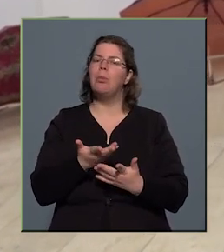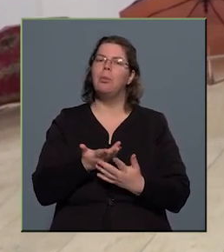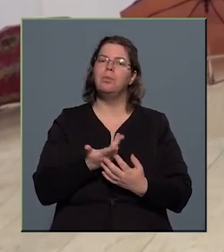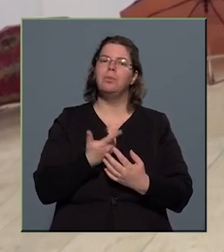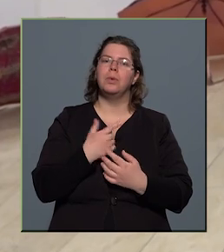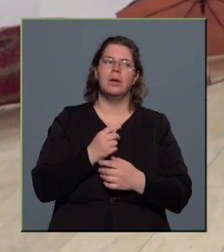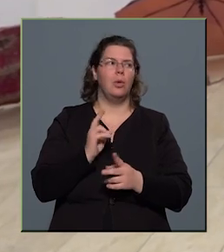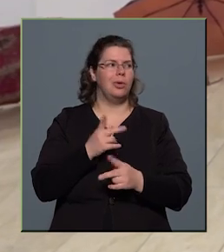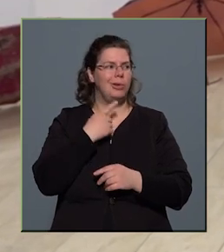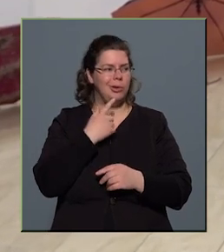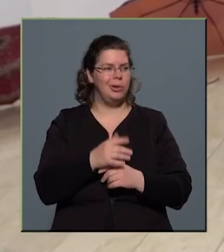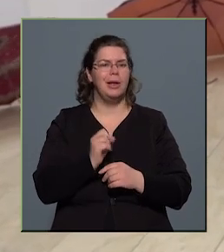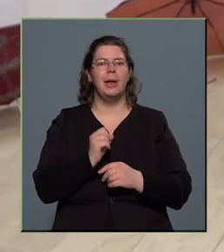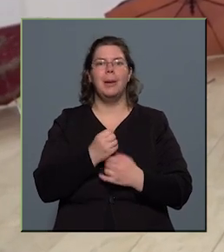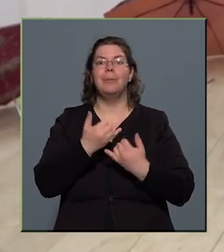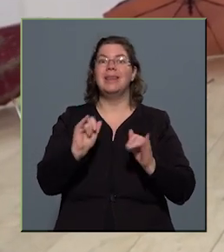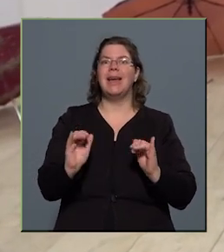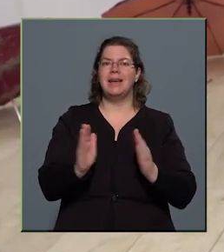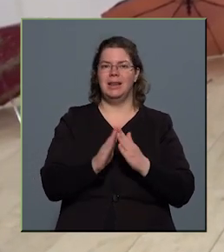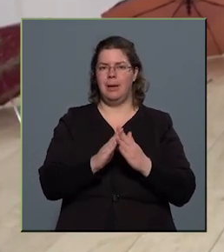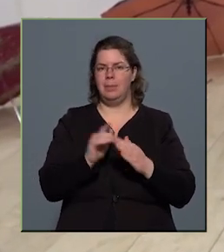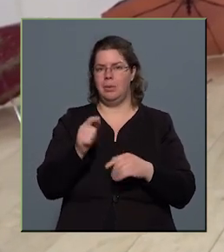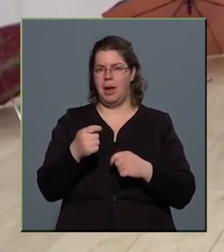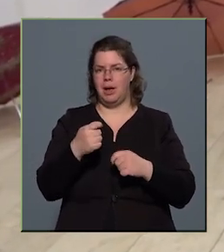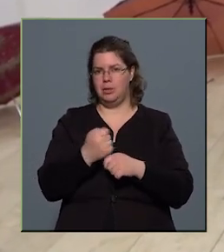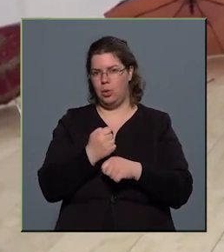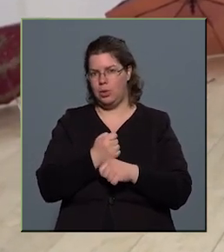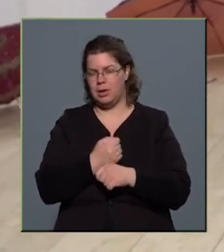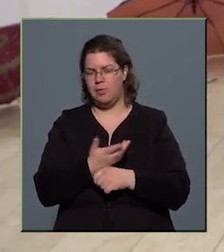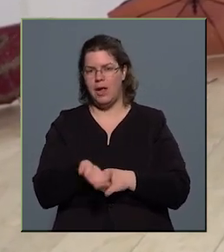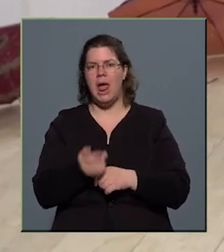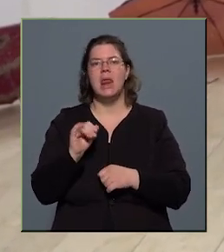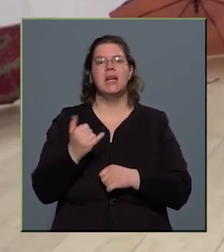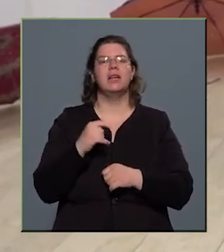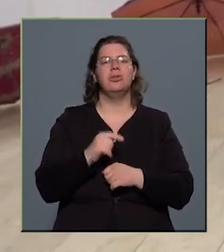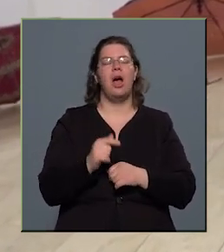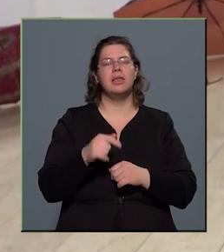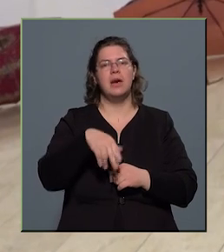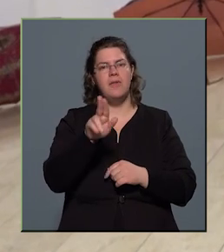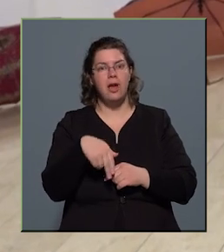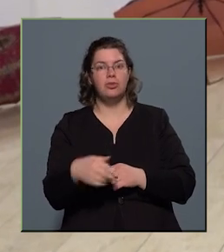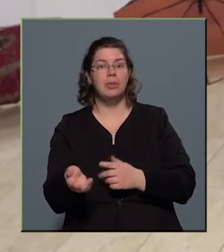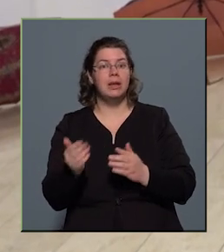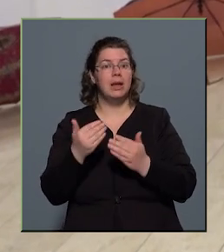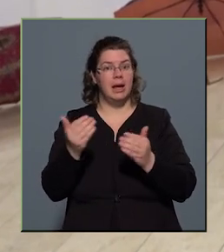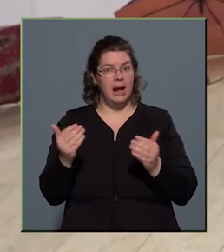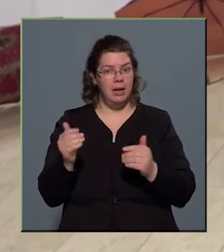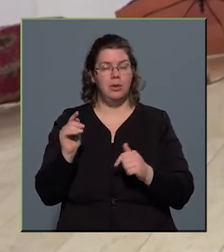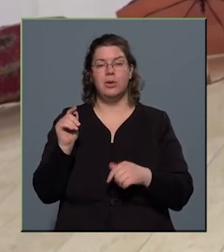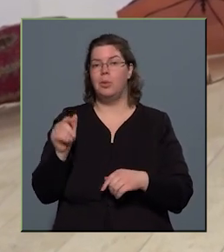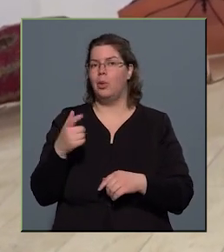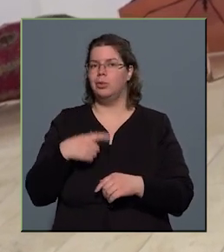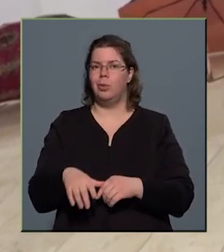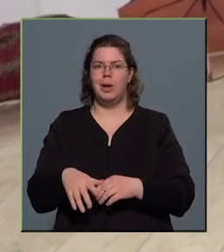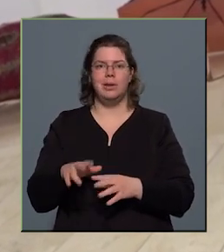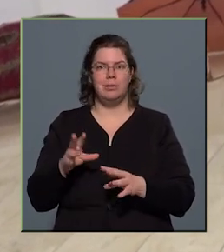hogy mondjuk ezt, mindenki templomát dolgozza fel, és azt a festményt kiállítottam. Ott volt, nem tudom